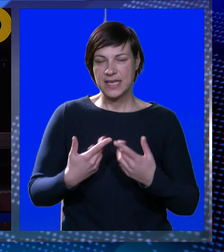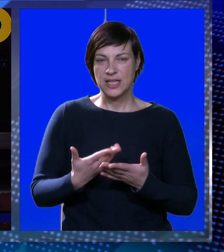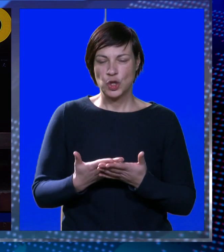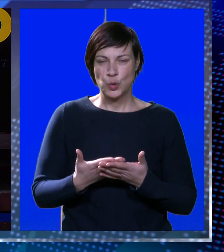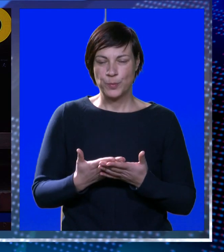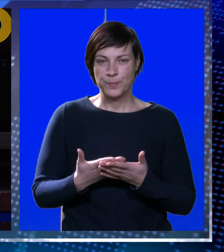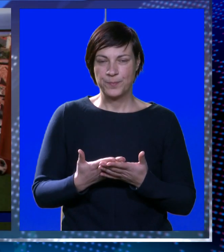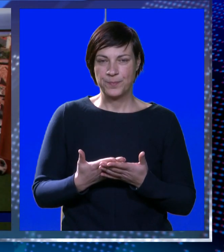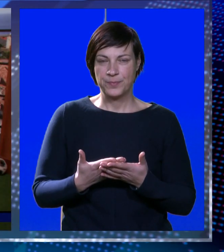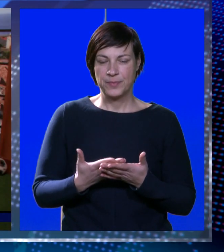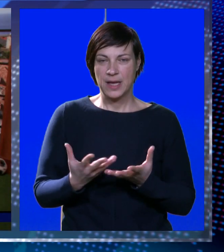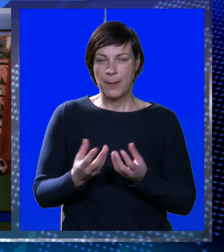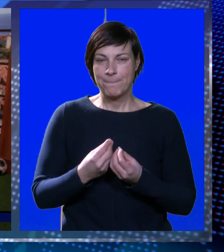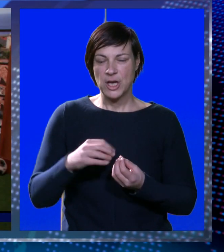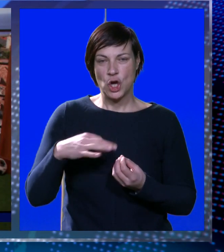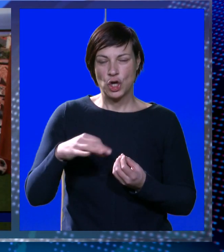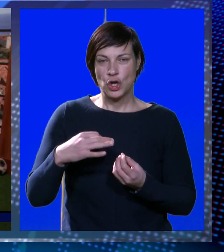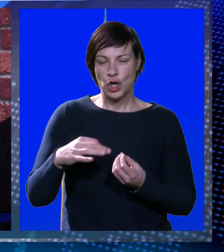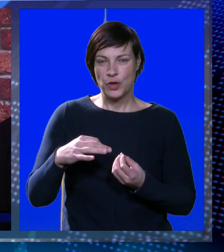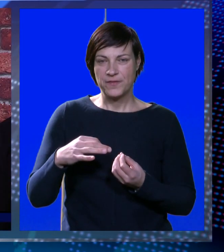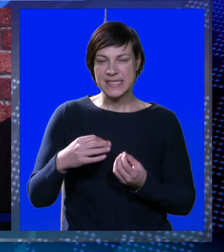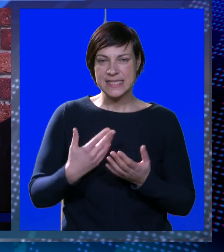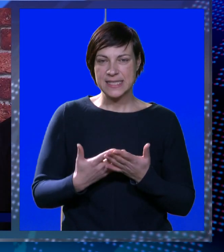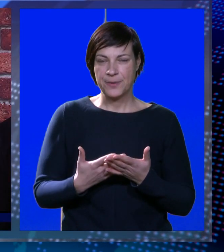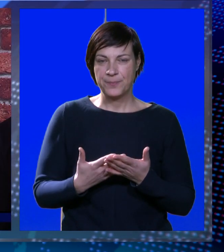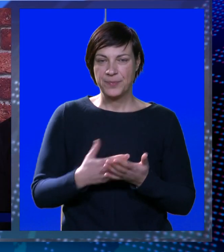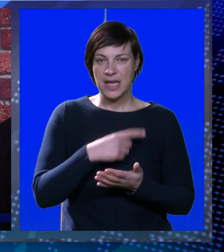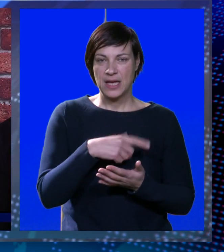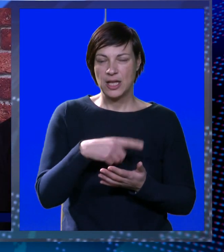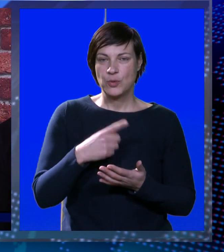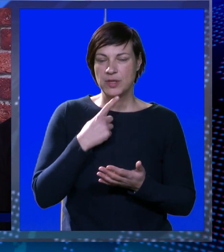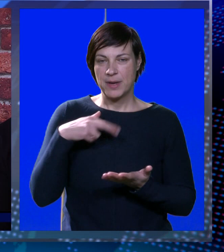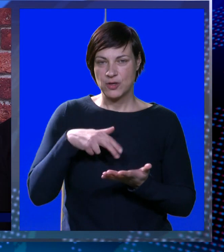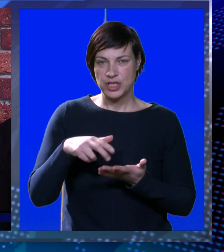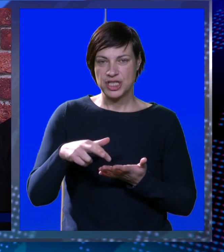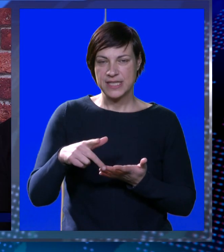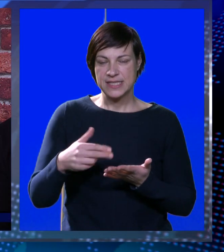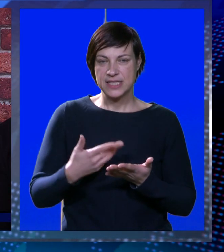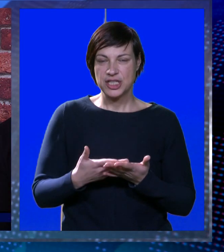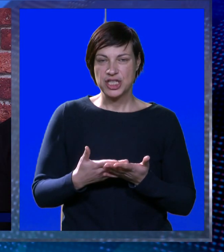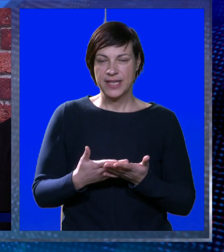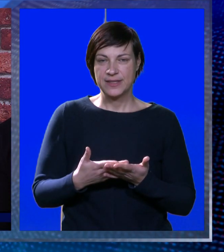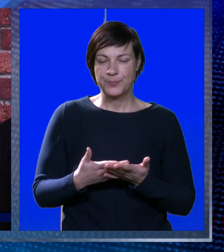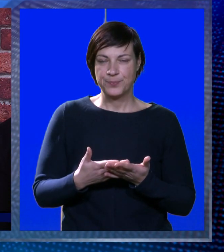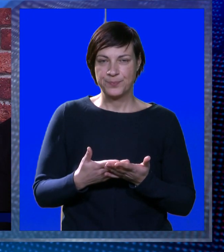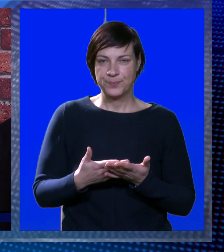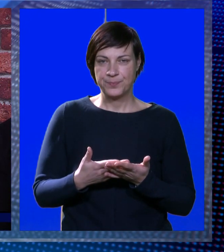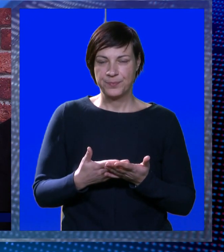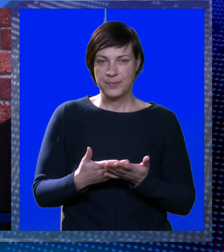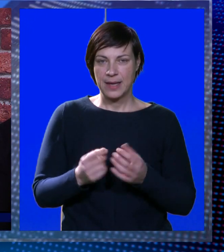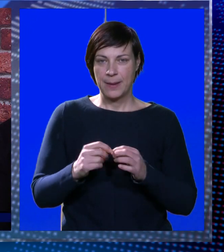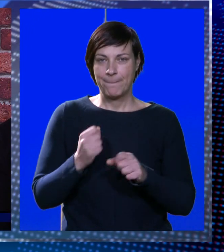zapomaže. Pa mnogo ovisi o ljudima koji će istrčati na parketa. Nato